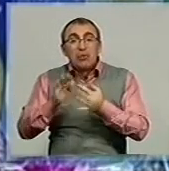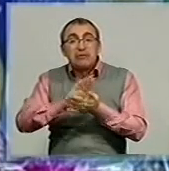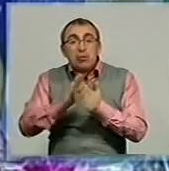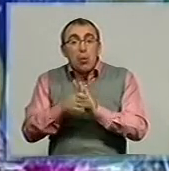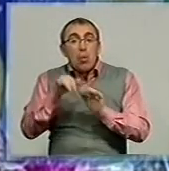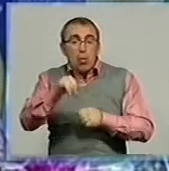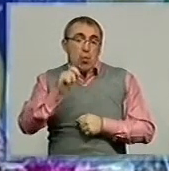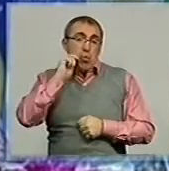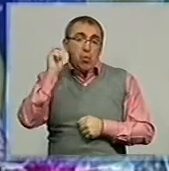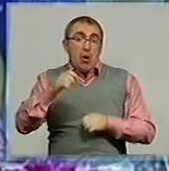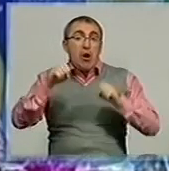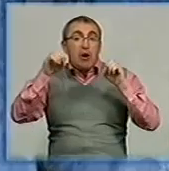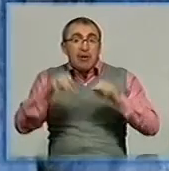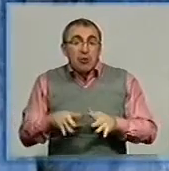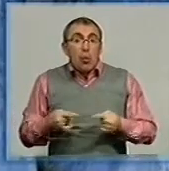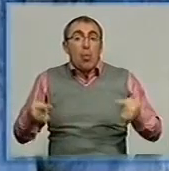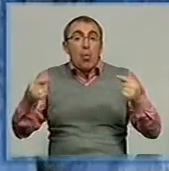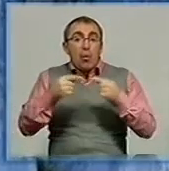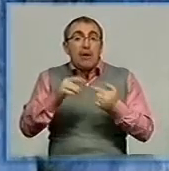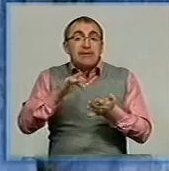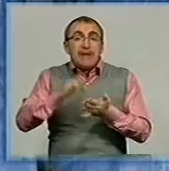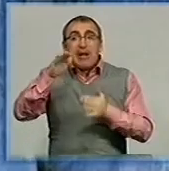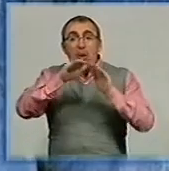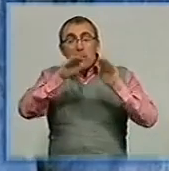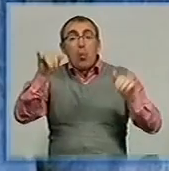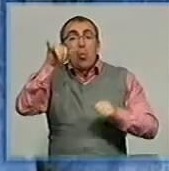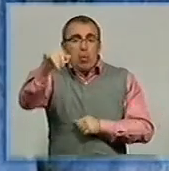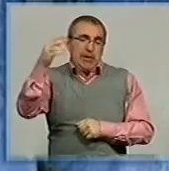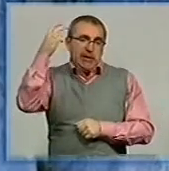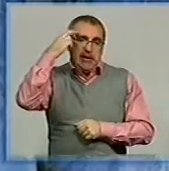Україні. Рішення ухвалювалося на центральному рівні у Києві.